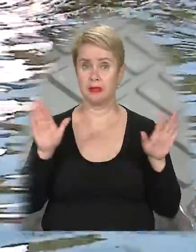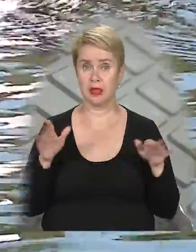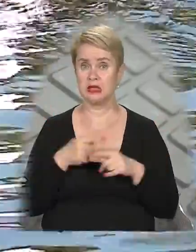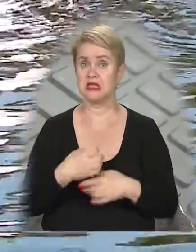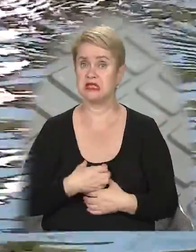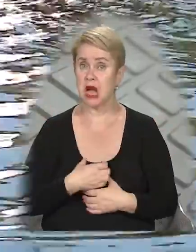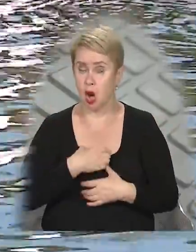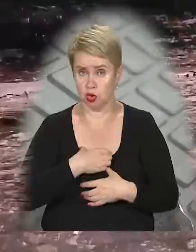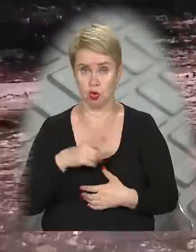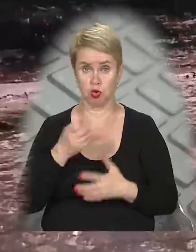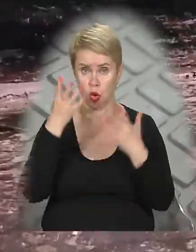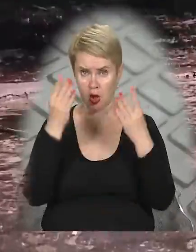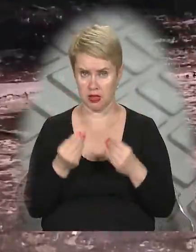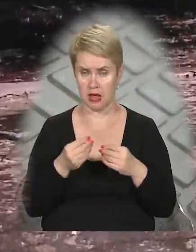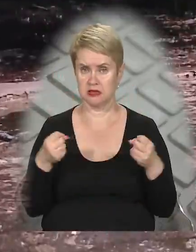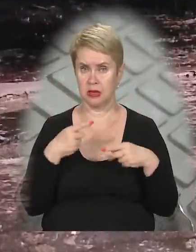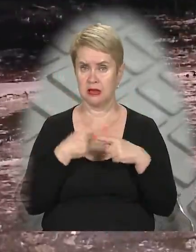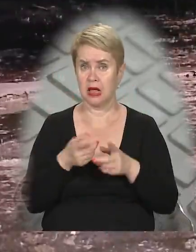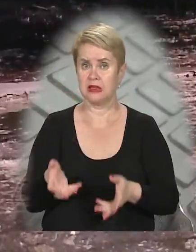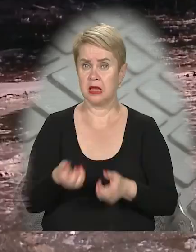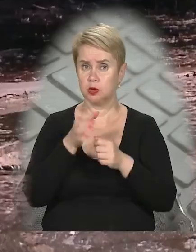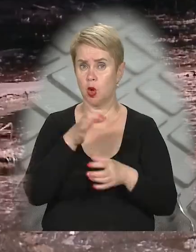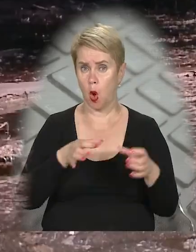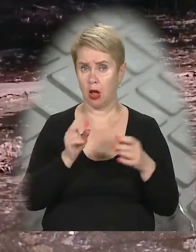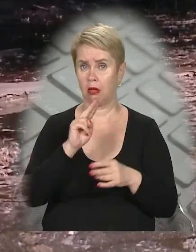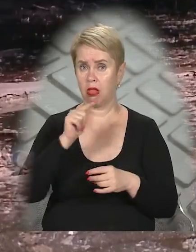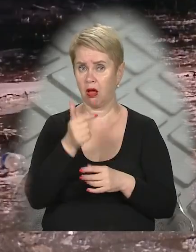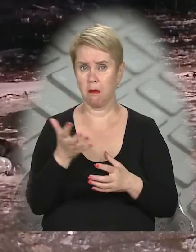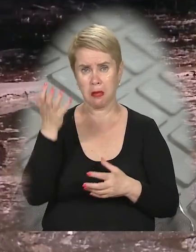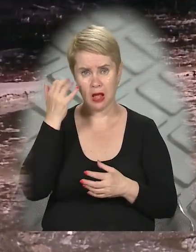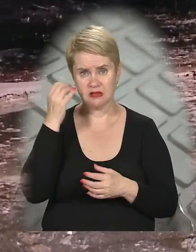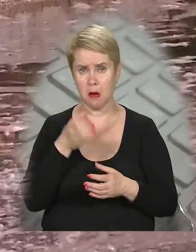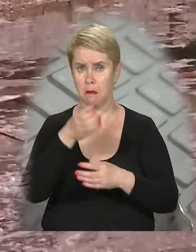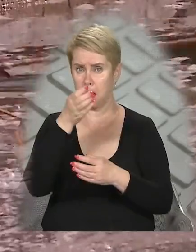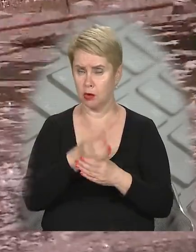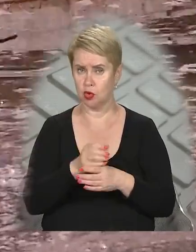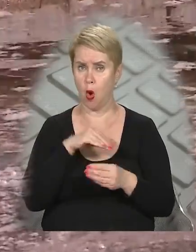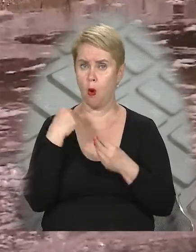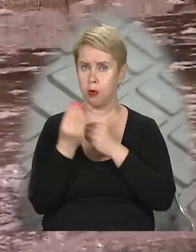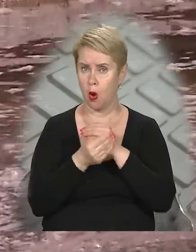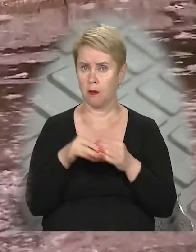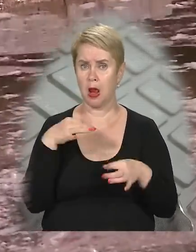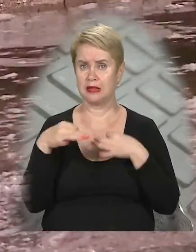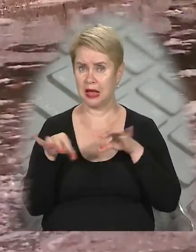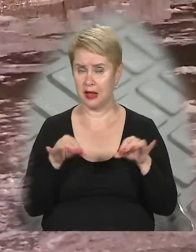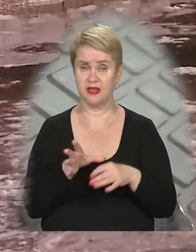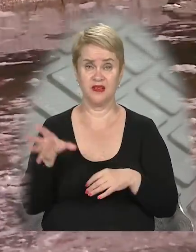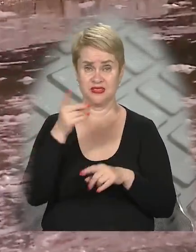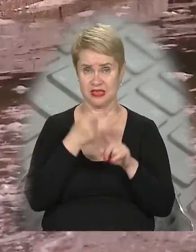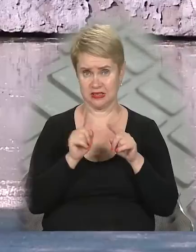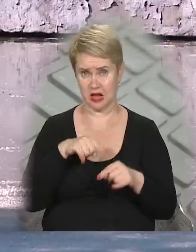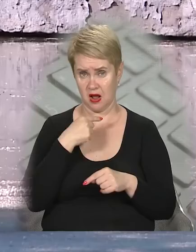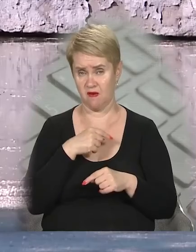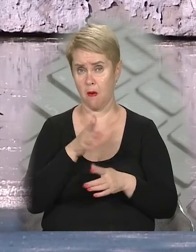найстрашніше. Щодня спецтехніка дістає з озера кілограми пластикових пляшок, обгортки та поліетилен. Усе це,